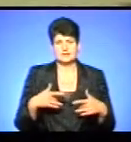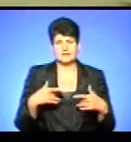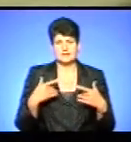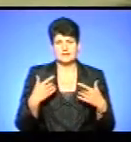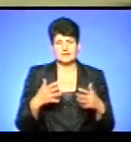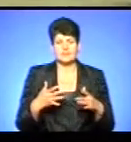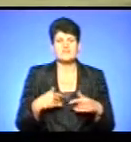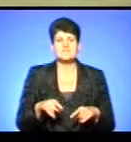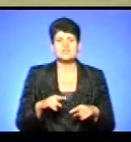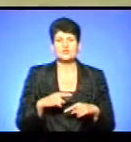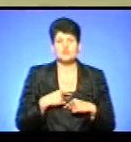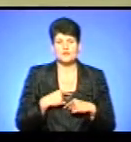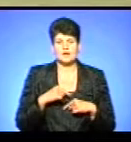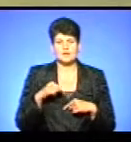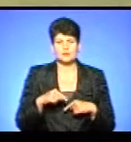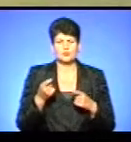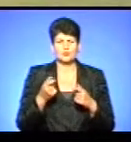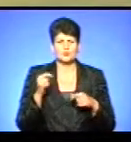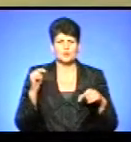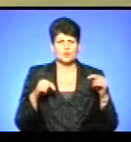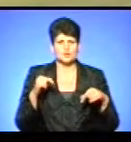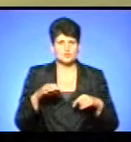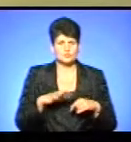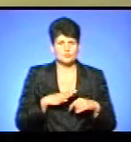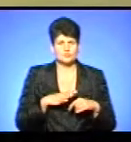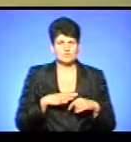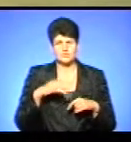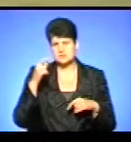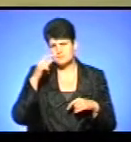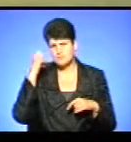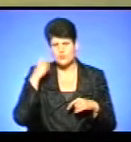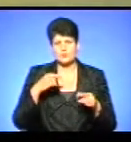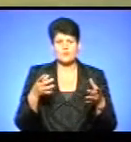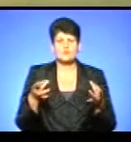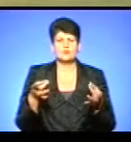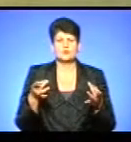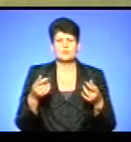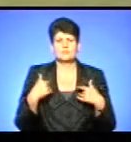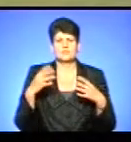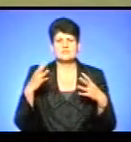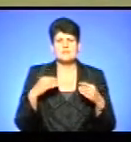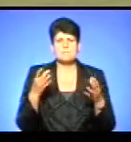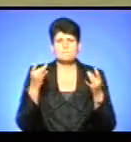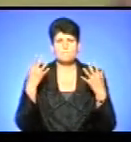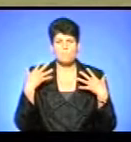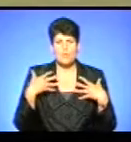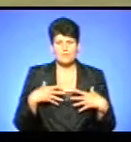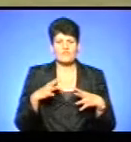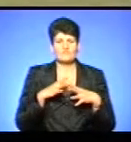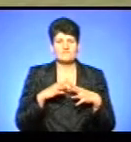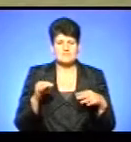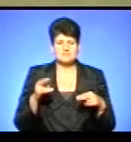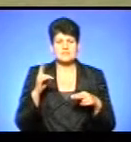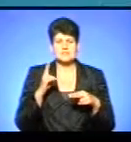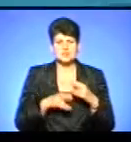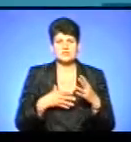фінішували, якраз тут пройшов дощик трохи. І так спекотно і волого. Тому ми всі мокрі. Все, ми завершили